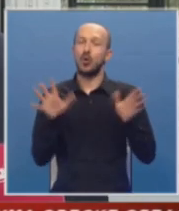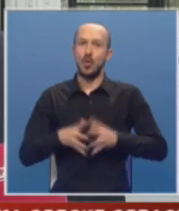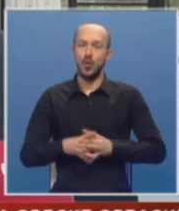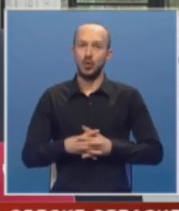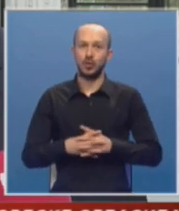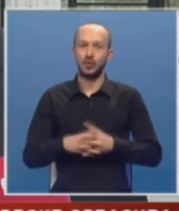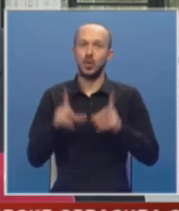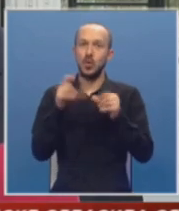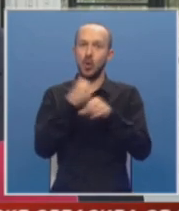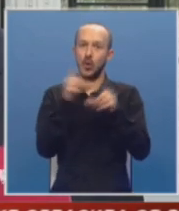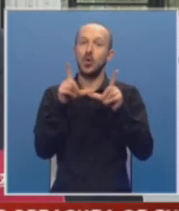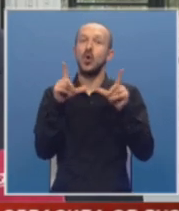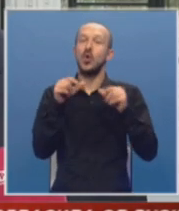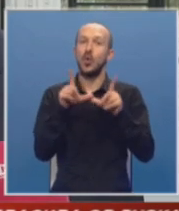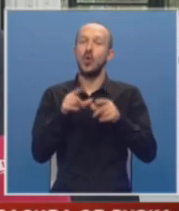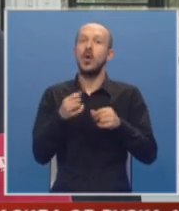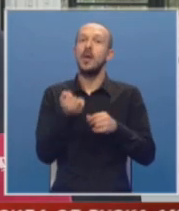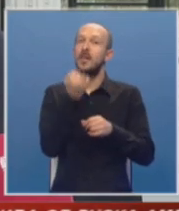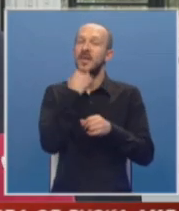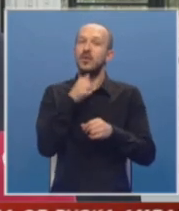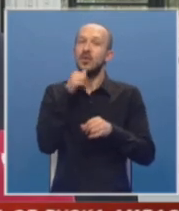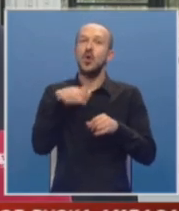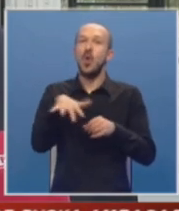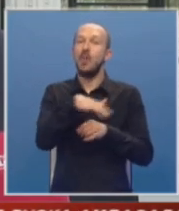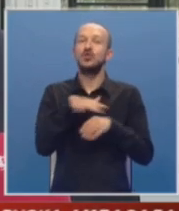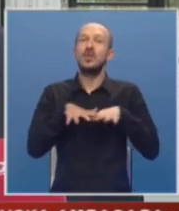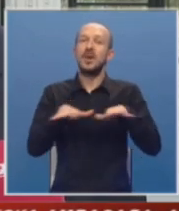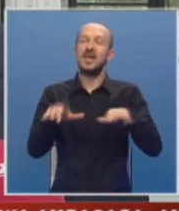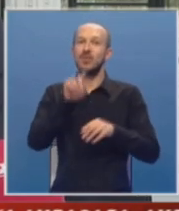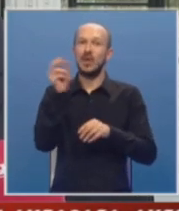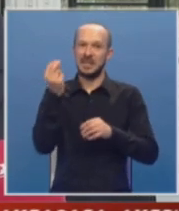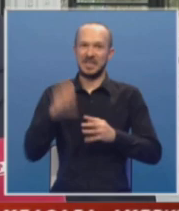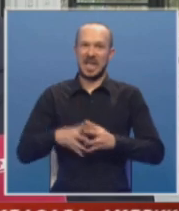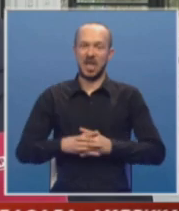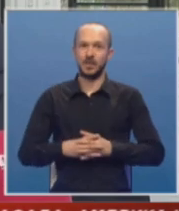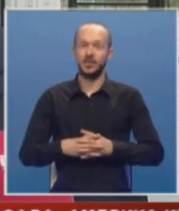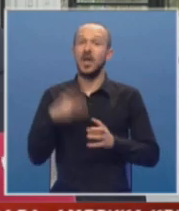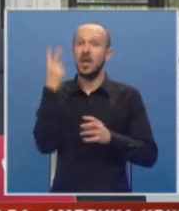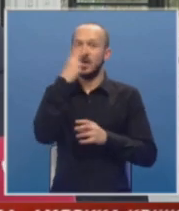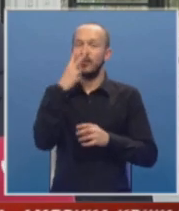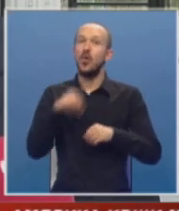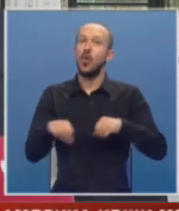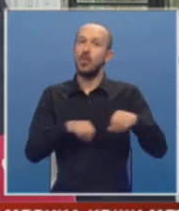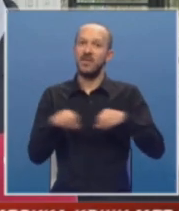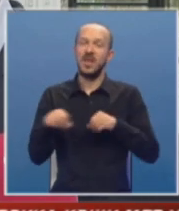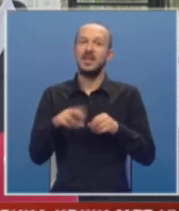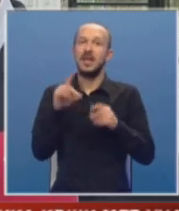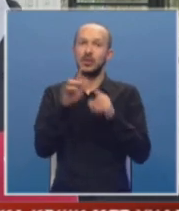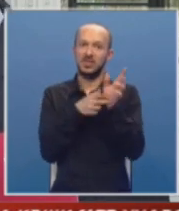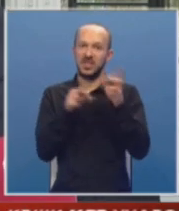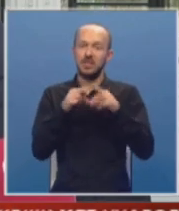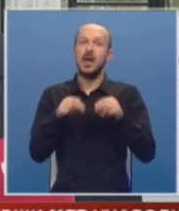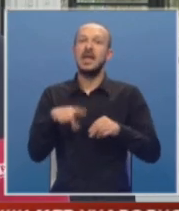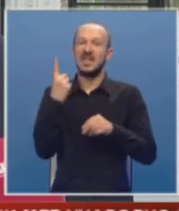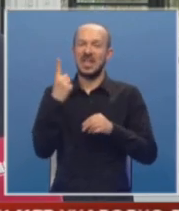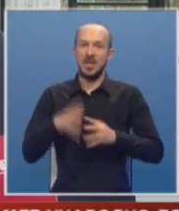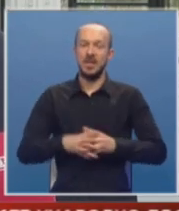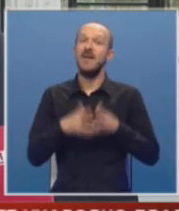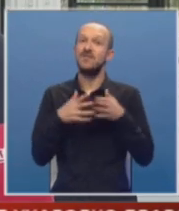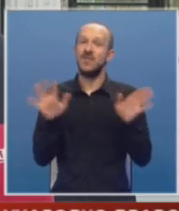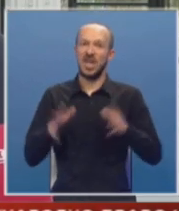ulogu u prirodnom i opštem razvoju Republike Srpske. Naravno, upravljanje resursima tako jednim